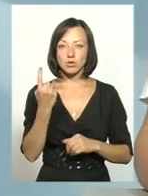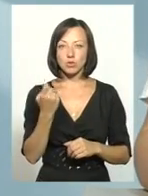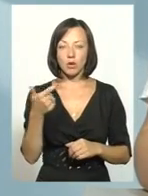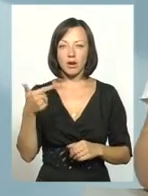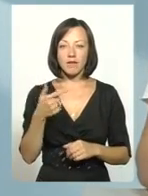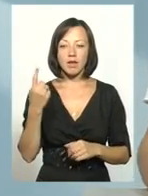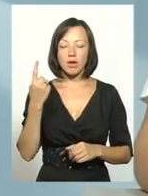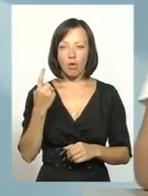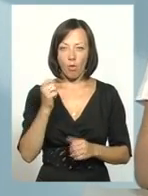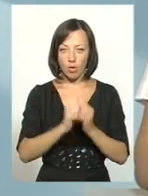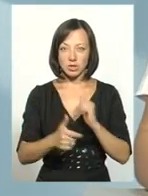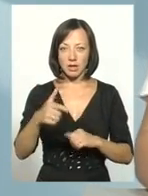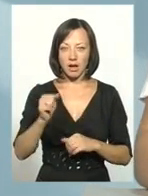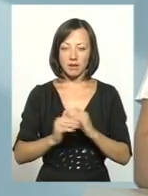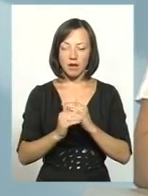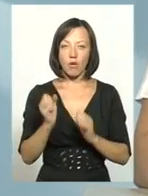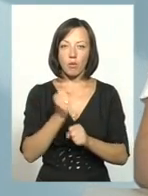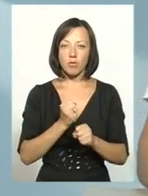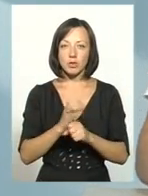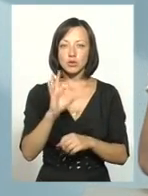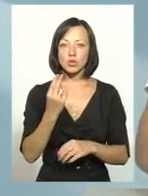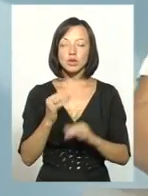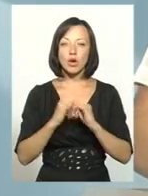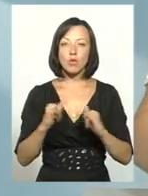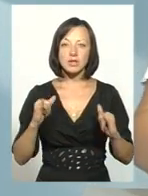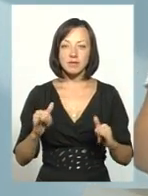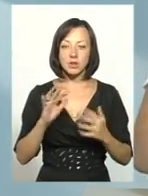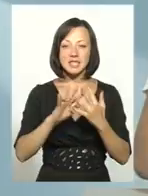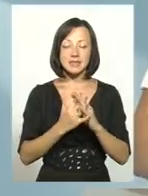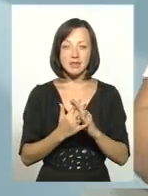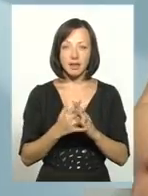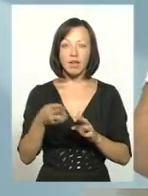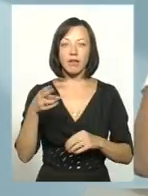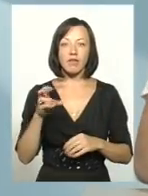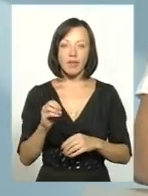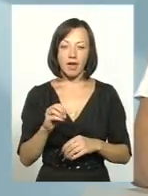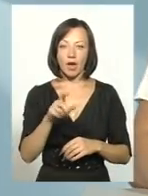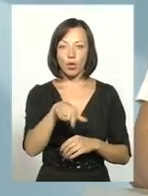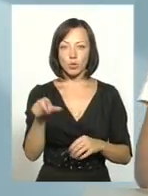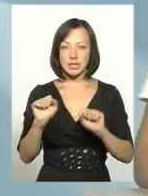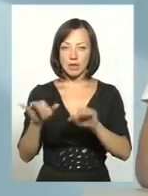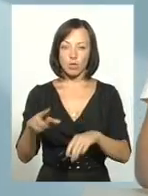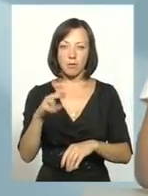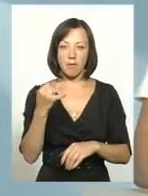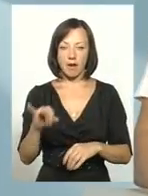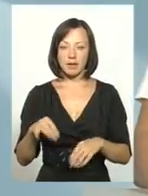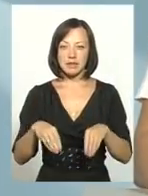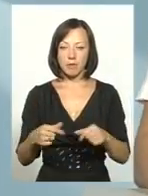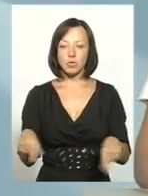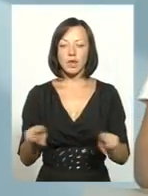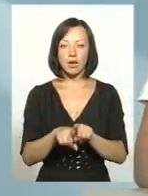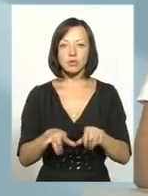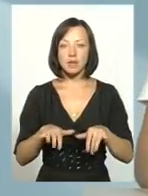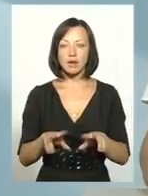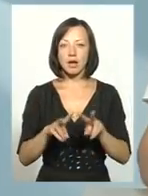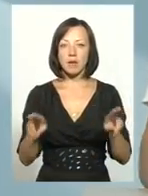гектар, який обробляється. Ці кошти йдуть в соціальний розвиток тих населених пунктів, де пайщики здають землю. Тому от такі заходи